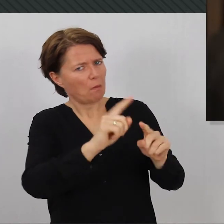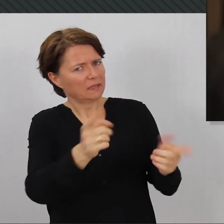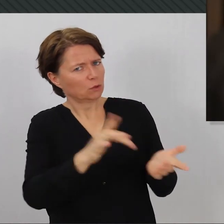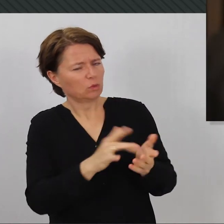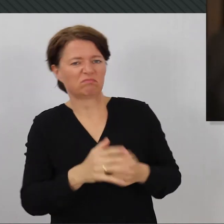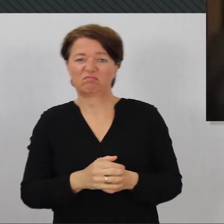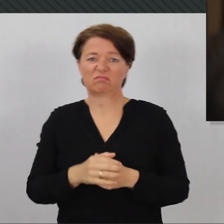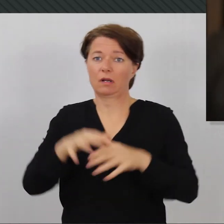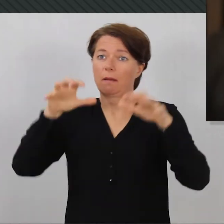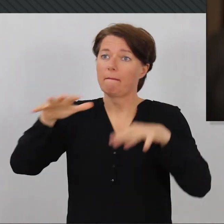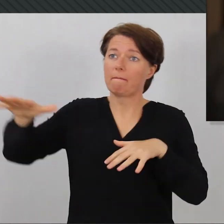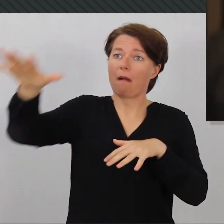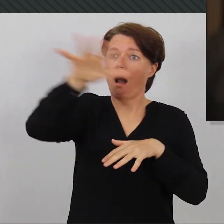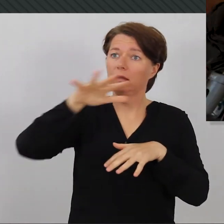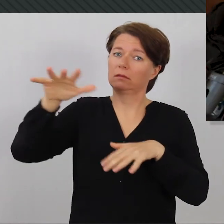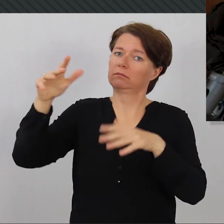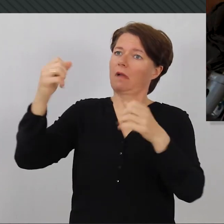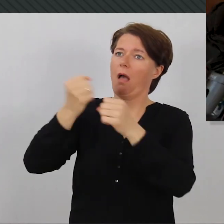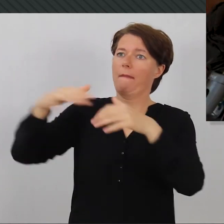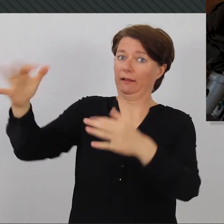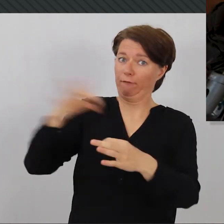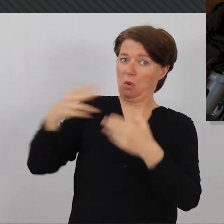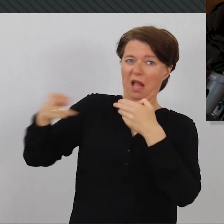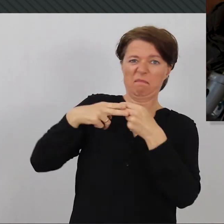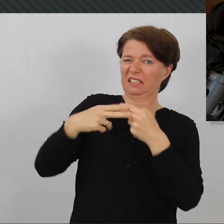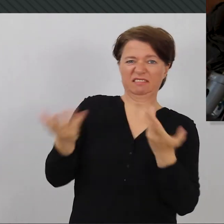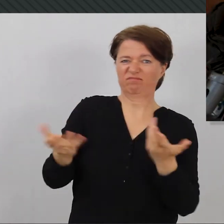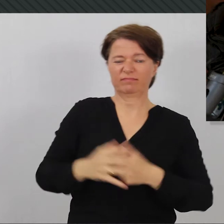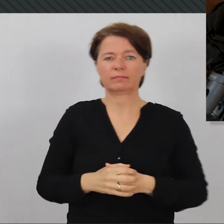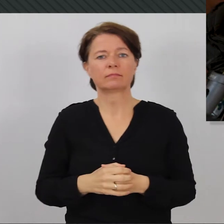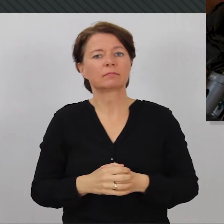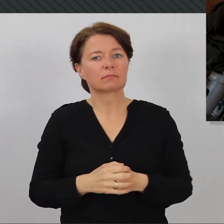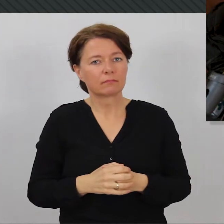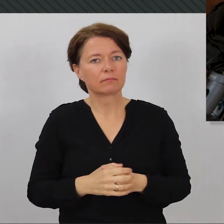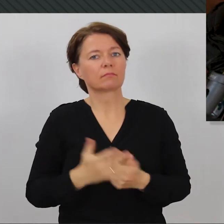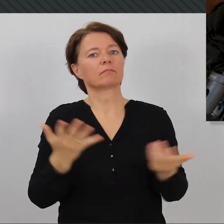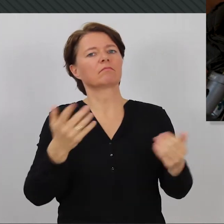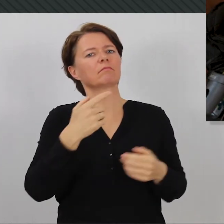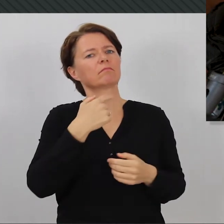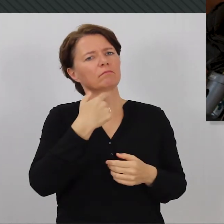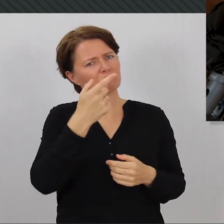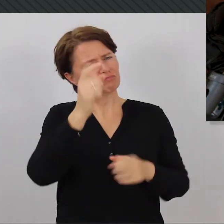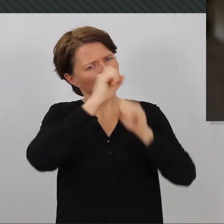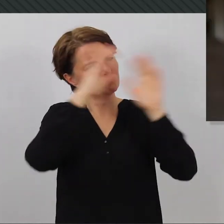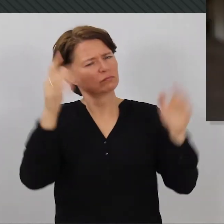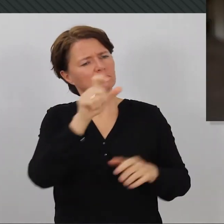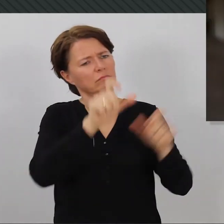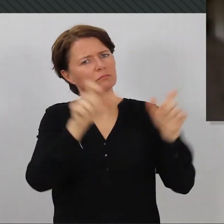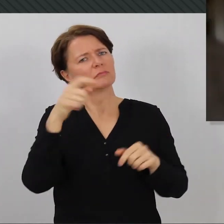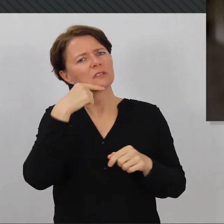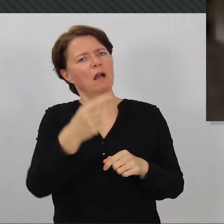richtet sich nicht nach den Menschen. Was entgegnest du Leuten, die sagen, Menschen, die keine Arbeit haben, sind zu faul?